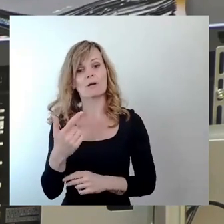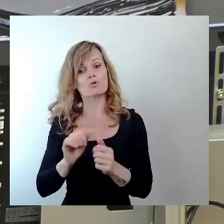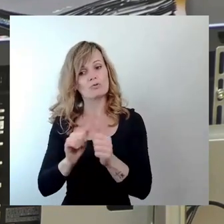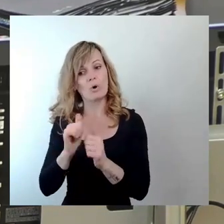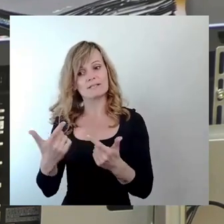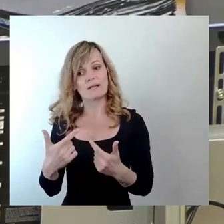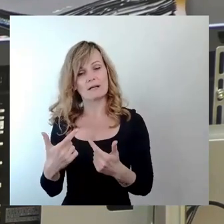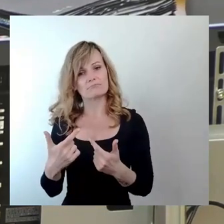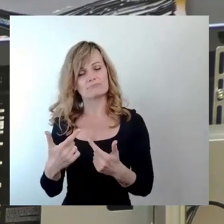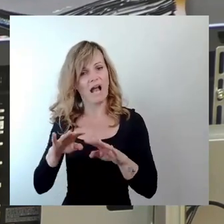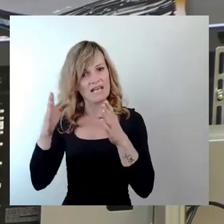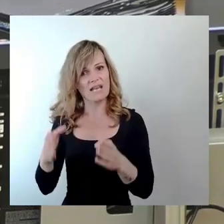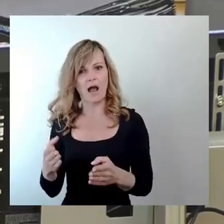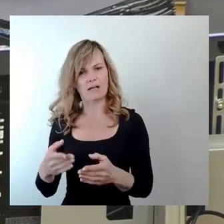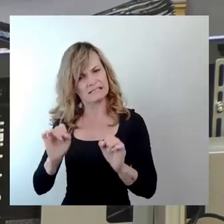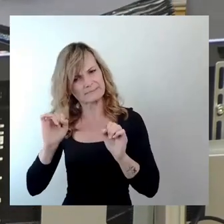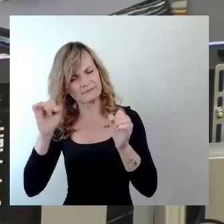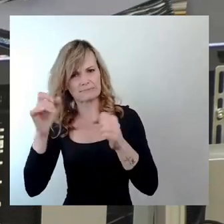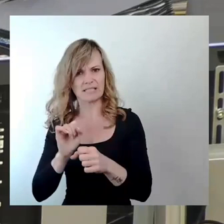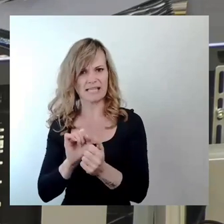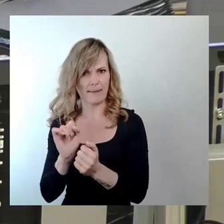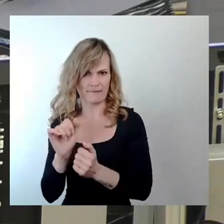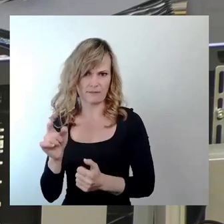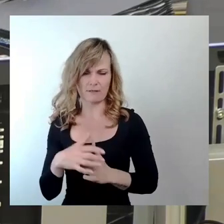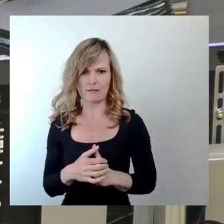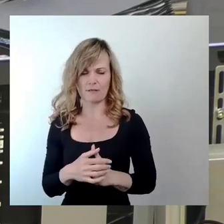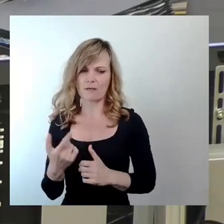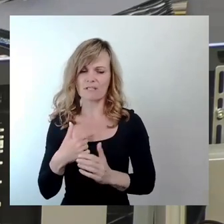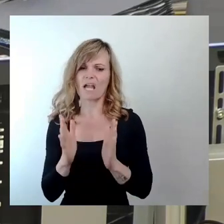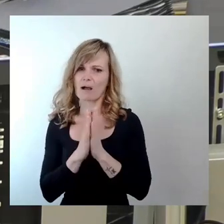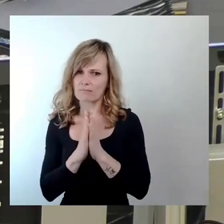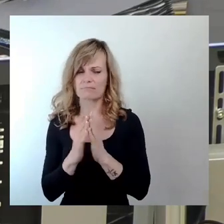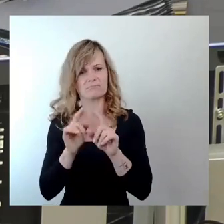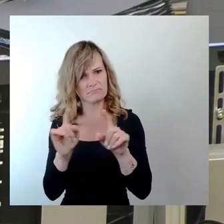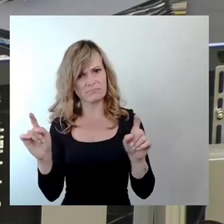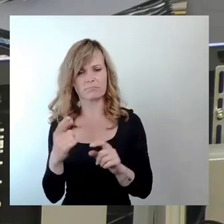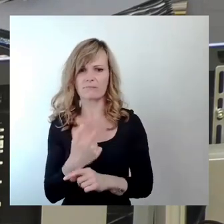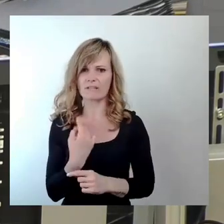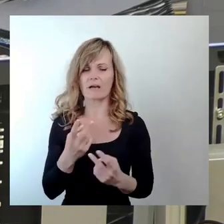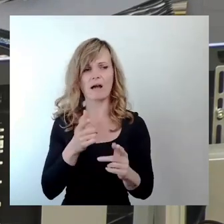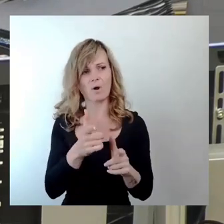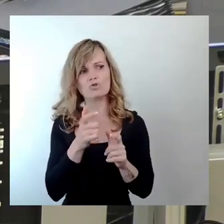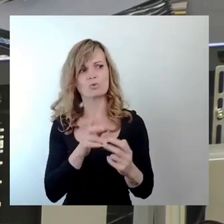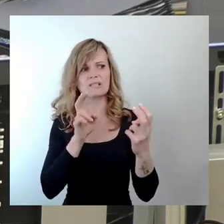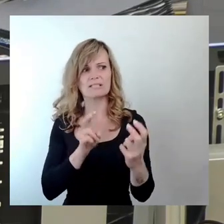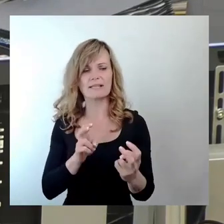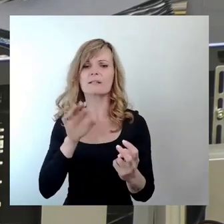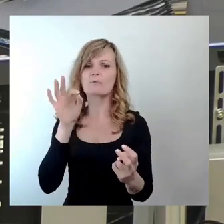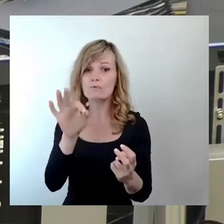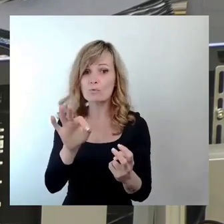ich appelliere an die Runde hier. Wir sitzen oder haben gesessen im Ausschuss für Sport